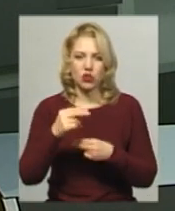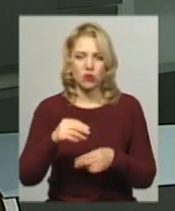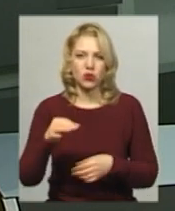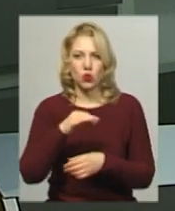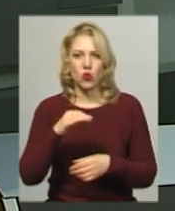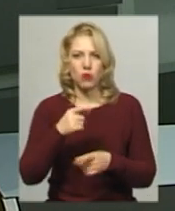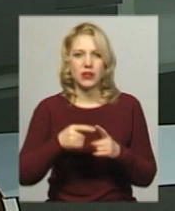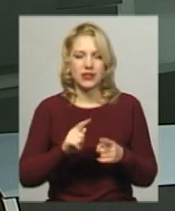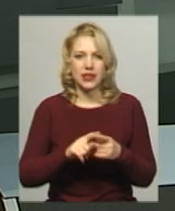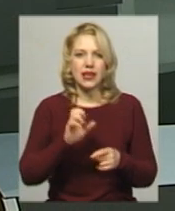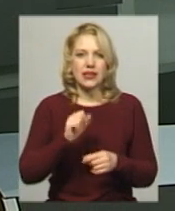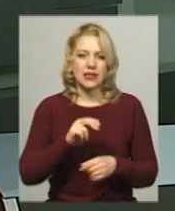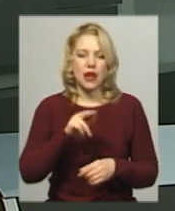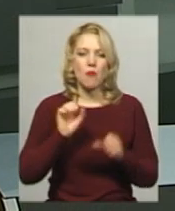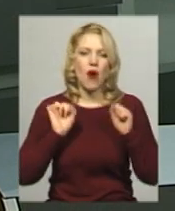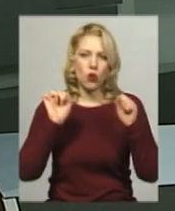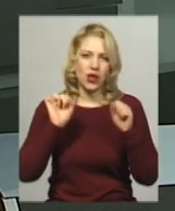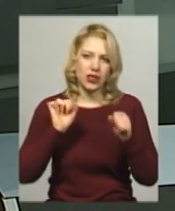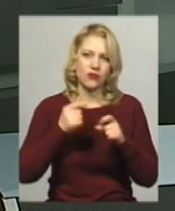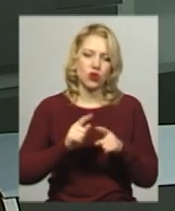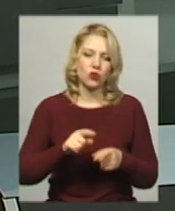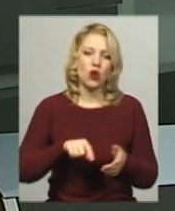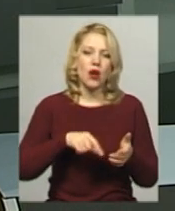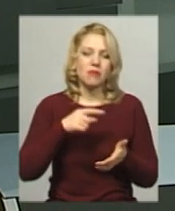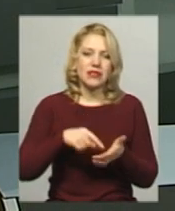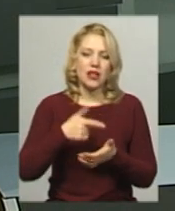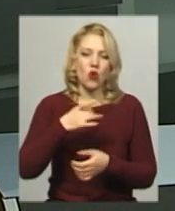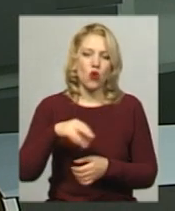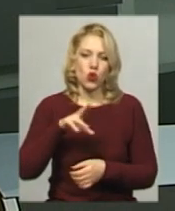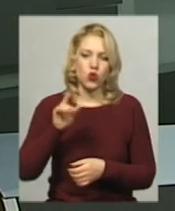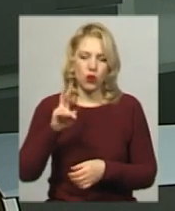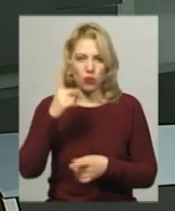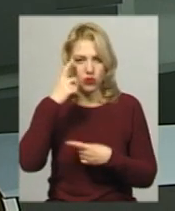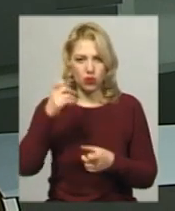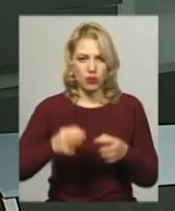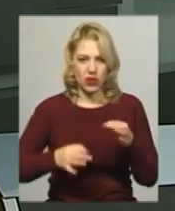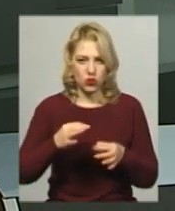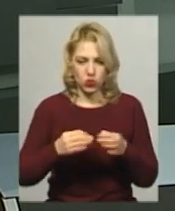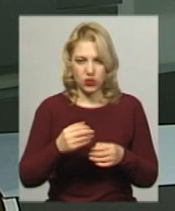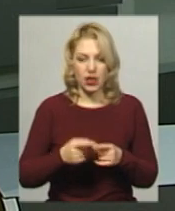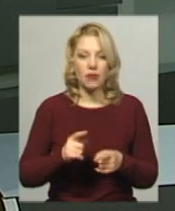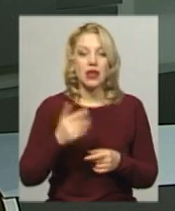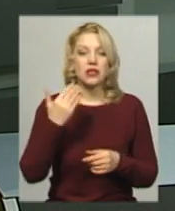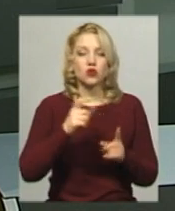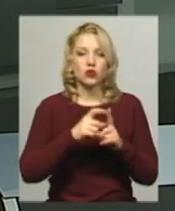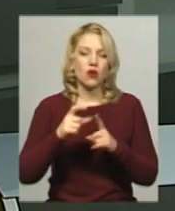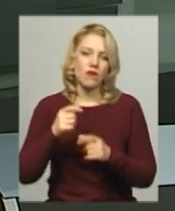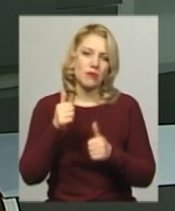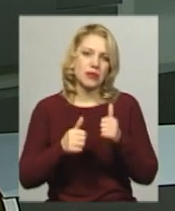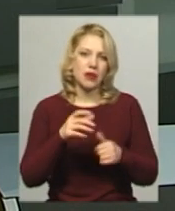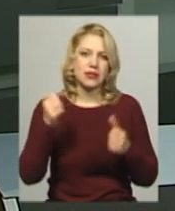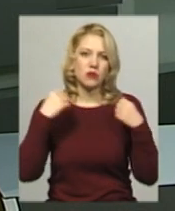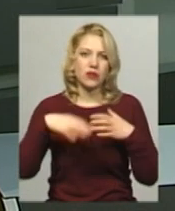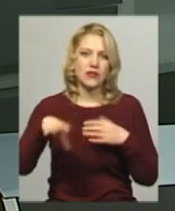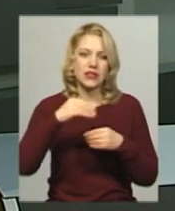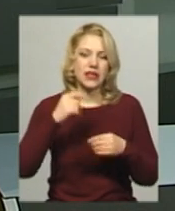класичного пауерліфтингу в місті Городок, повідомляє головний суддя чемпіонату Сергій Франков. За його словами, змагалися спортсмени всіх вікових